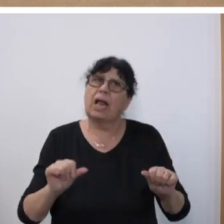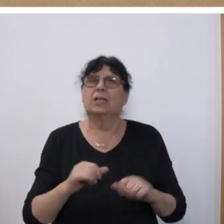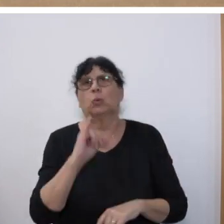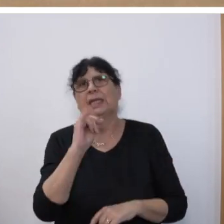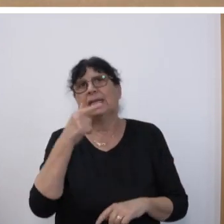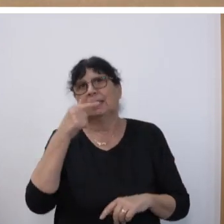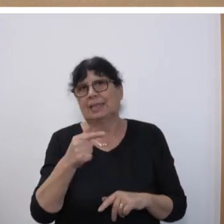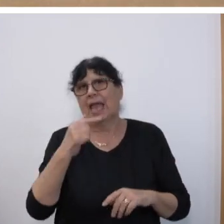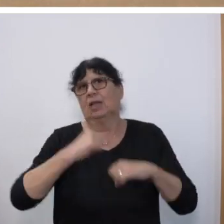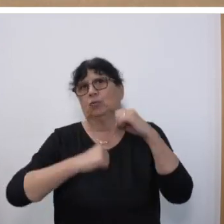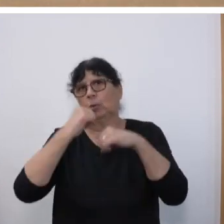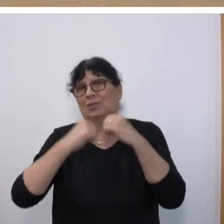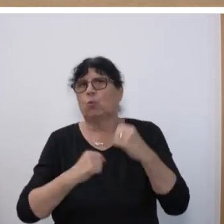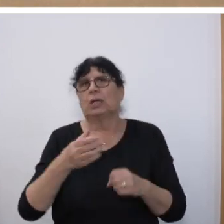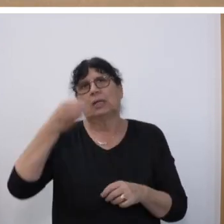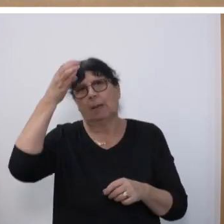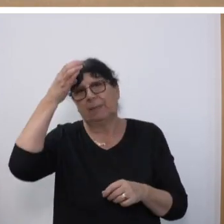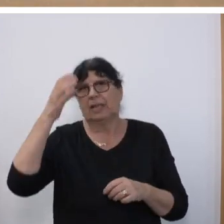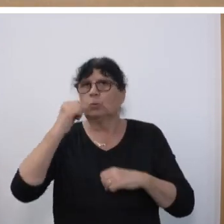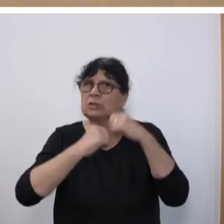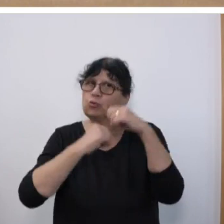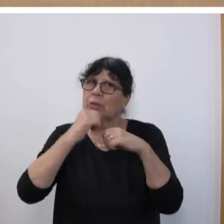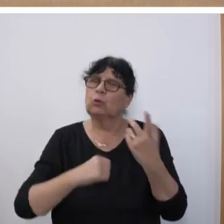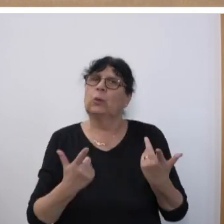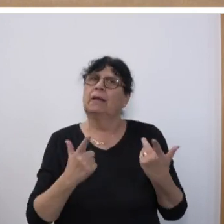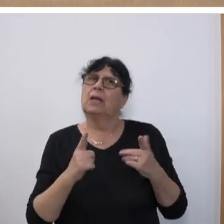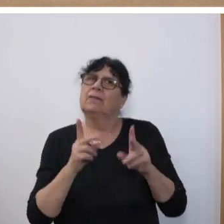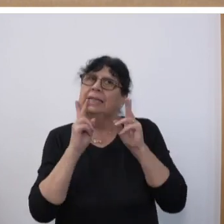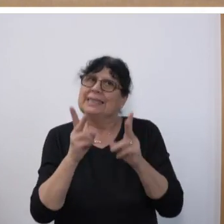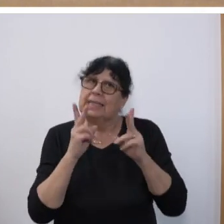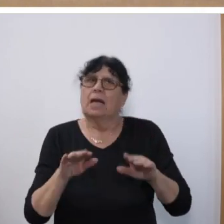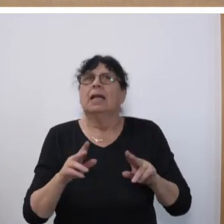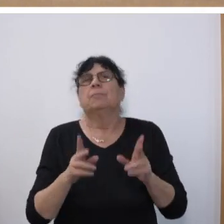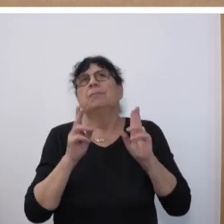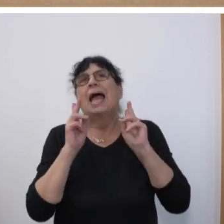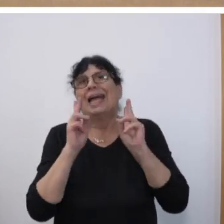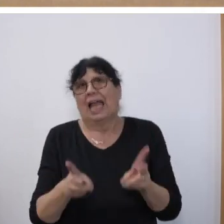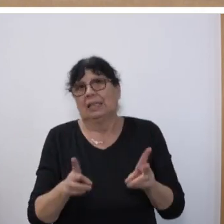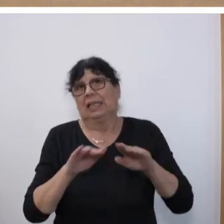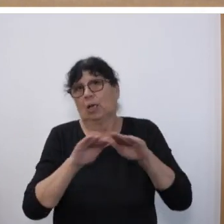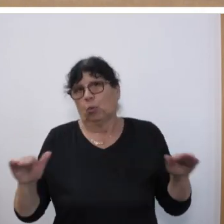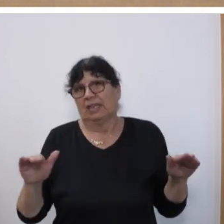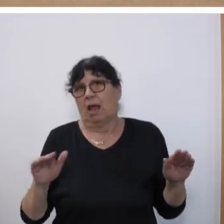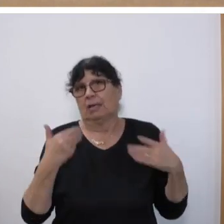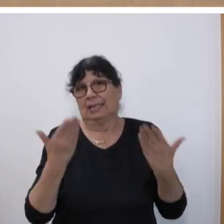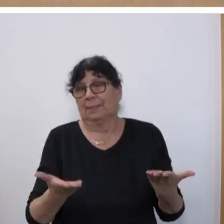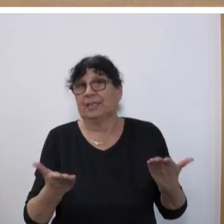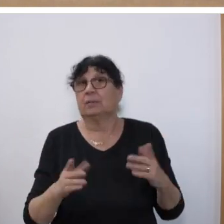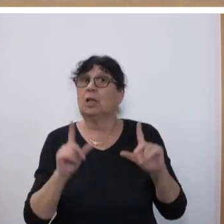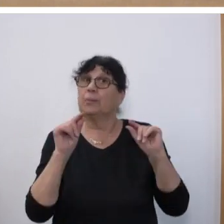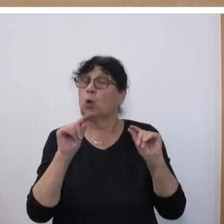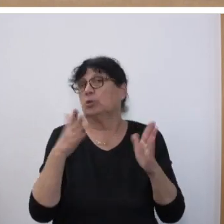-Infrastrukturen, Bildungsinfrastrukturen auch auf eine sichere rechtliche Grundlage stellen. Das heißt